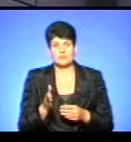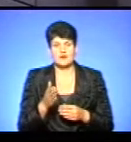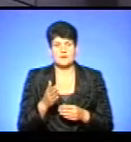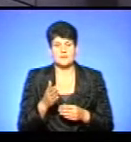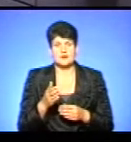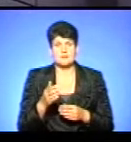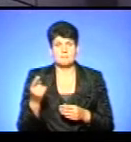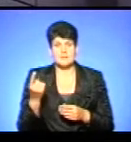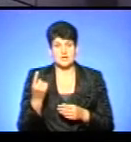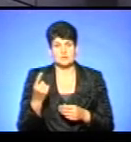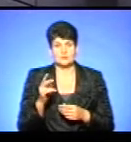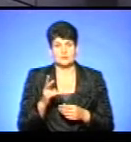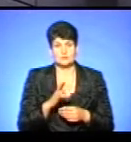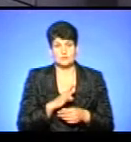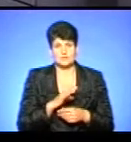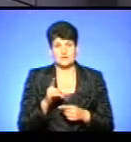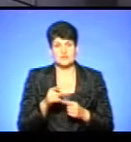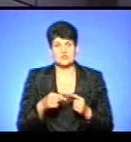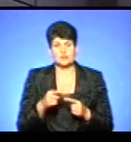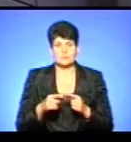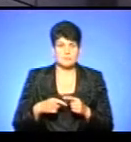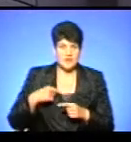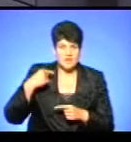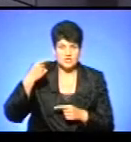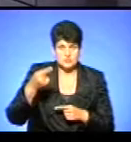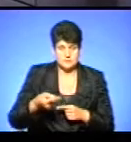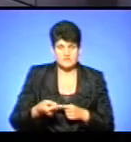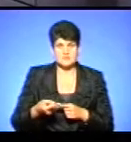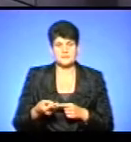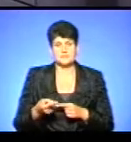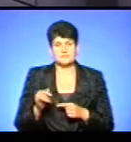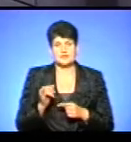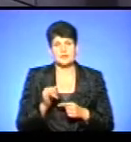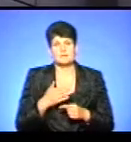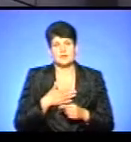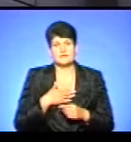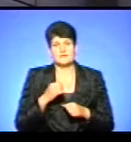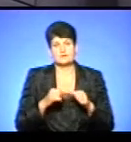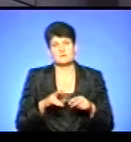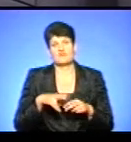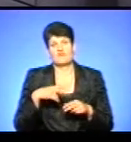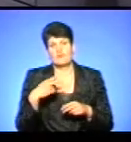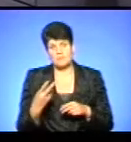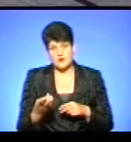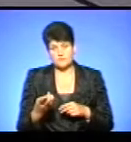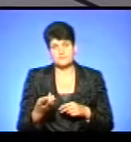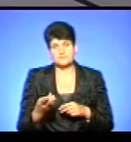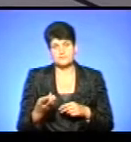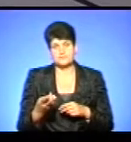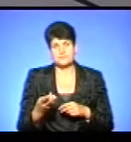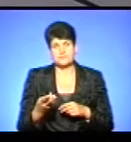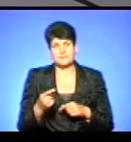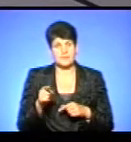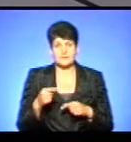перший, який стояв, то я все-таки через нього перечіпився, я вилетів, і мій велосипед теж впав. Ну, в принципі, я... Але ти не